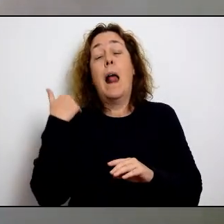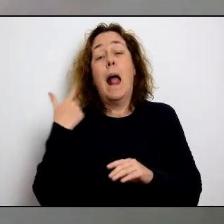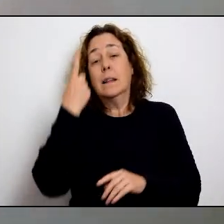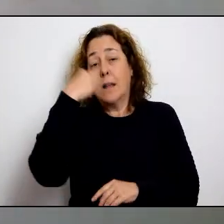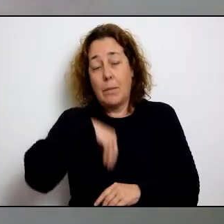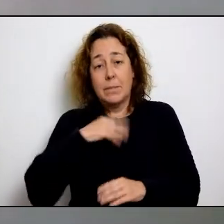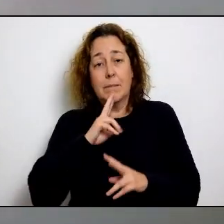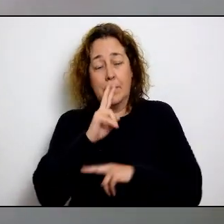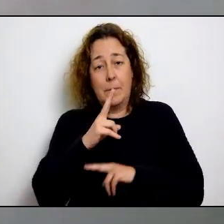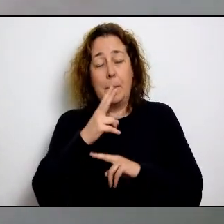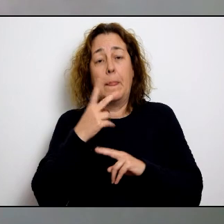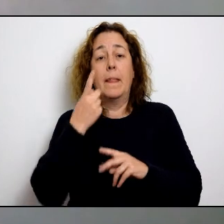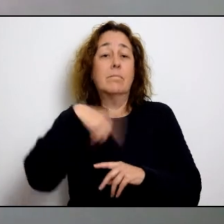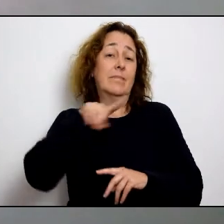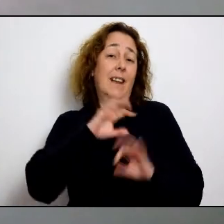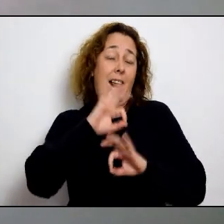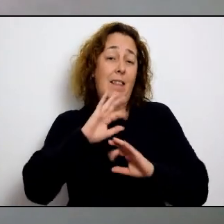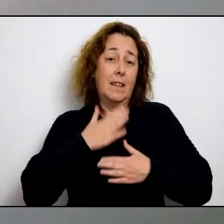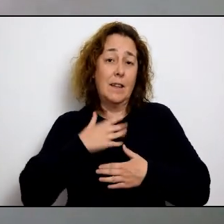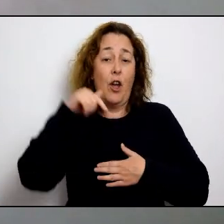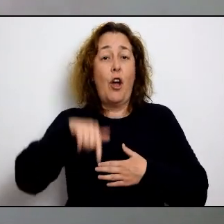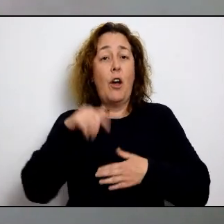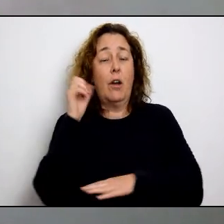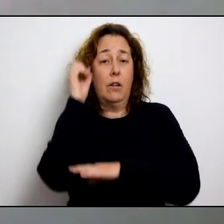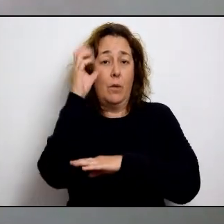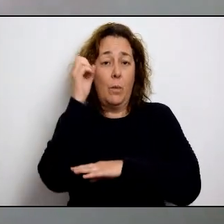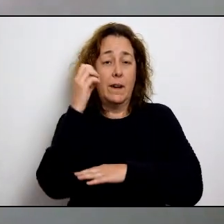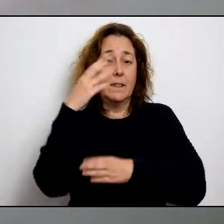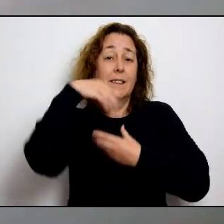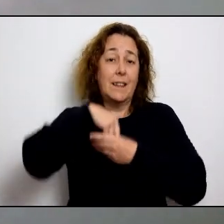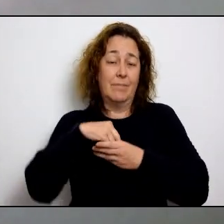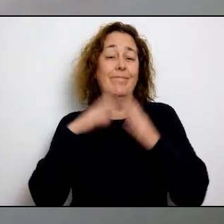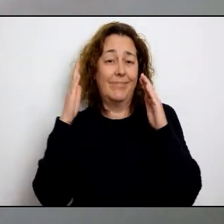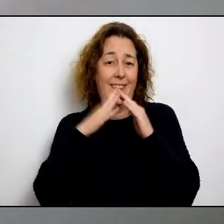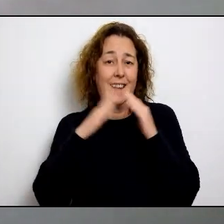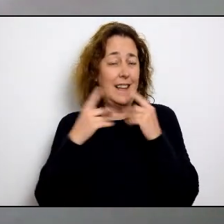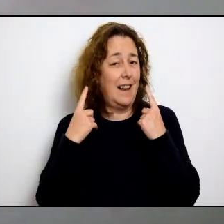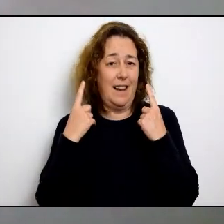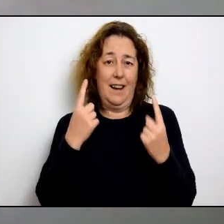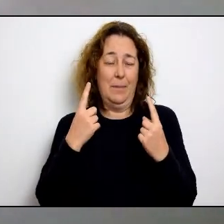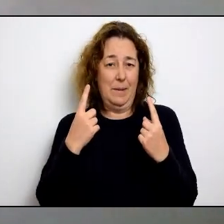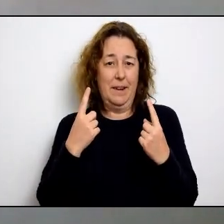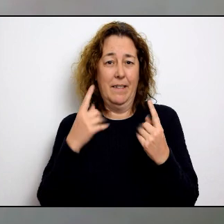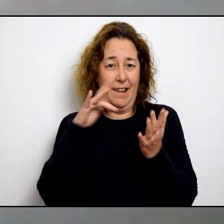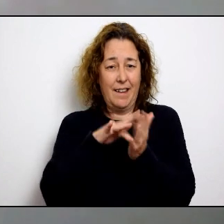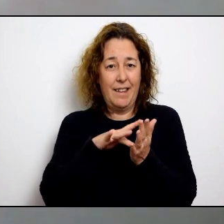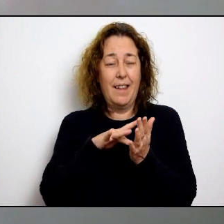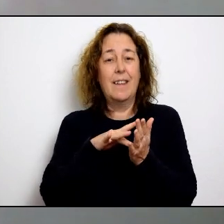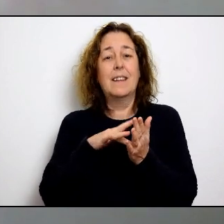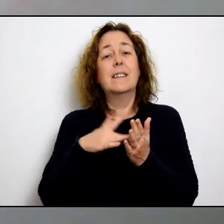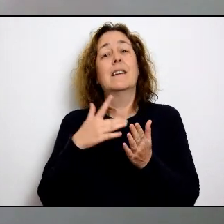que me diuen que de moment no n'hi ha cap només acabar amb una menció que no he fet al principi supos que ningú li haurà sorprès